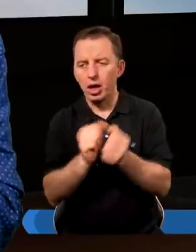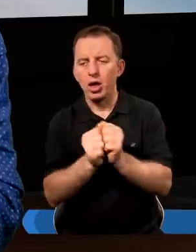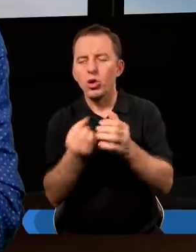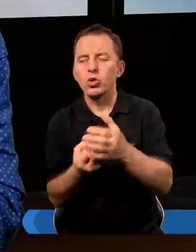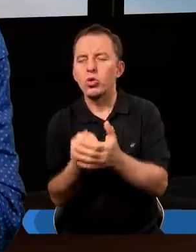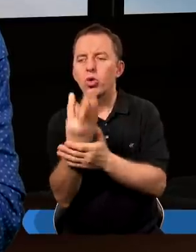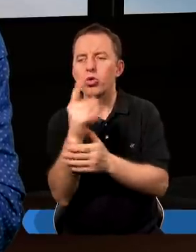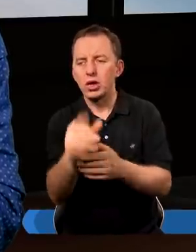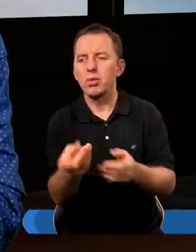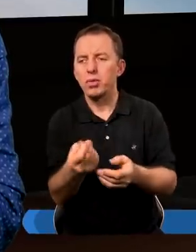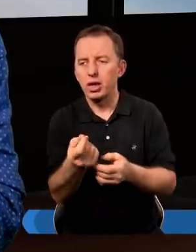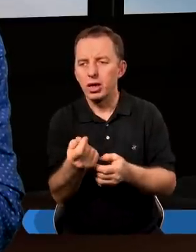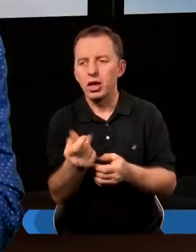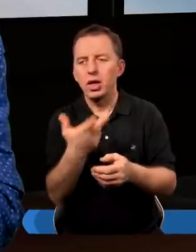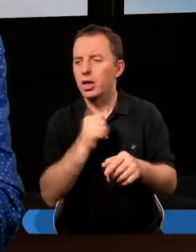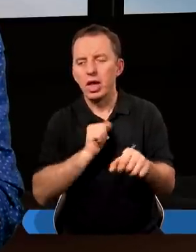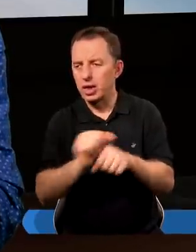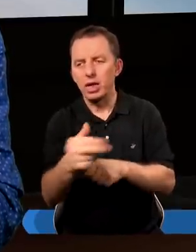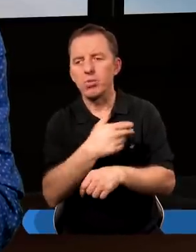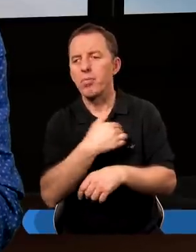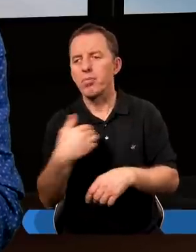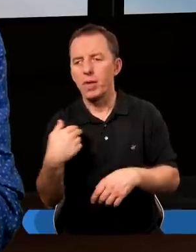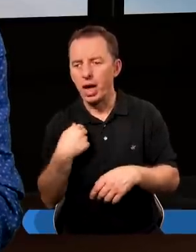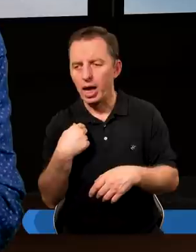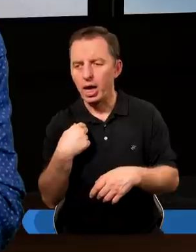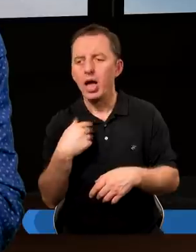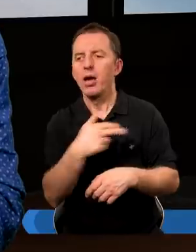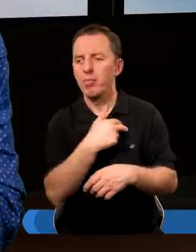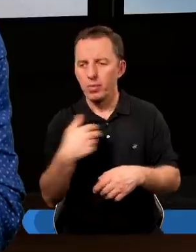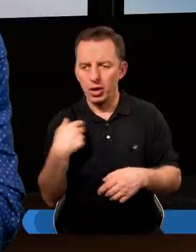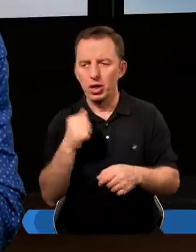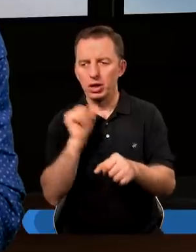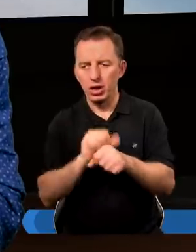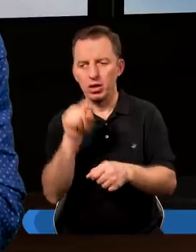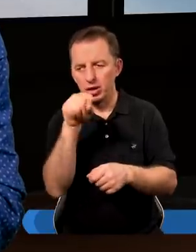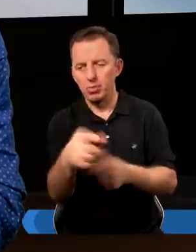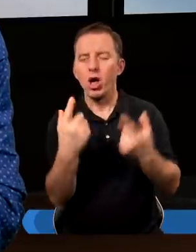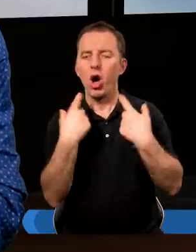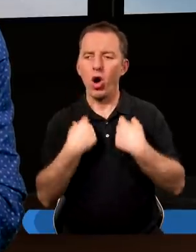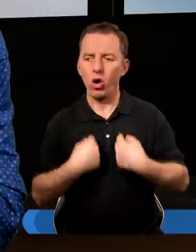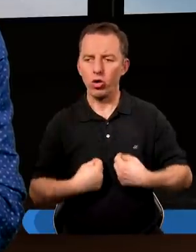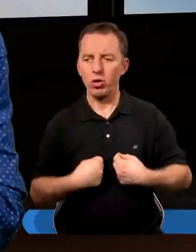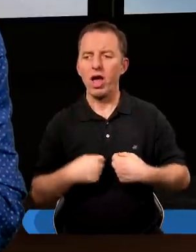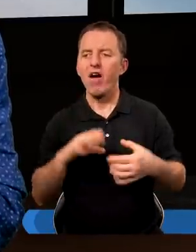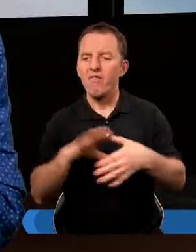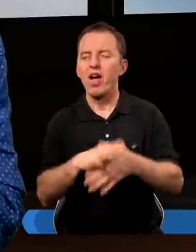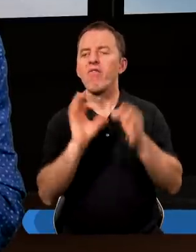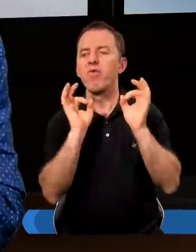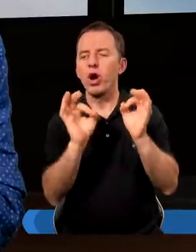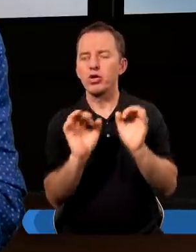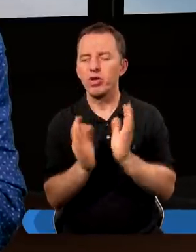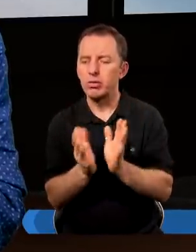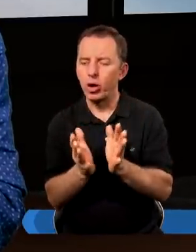źródłem tych pieniędzy nie jesteśmy my. My jesteśmy tylko tymi osobami, które mają we właściwy